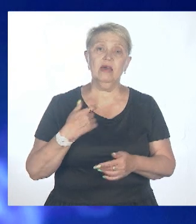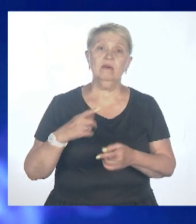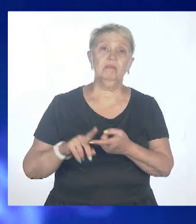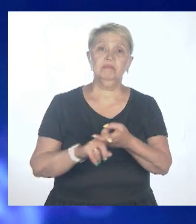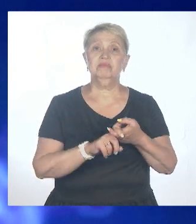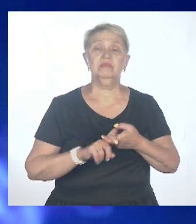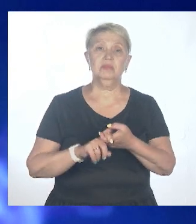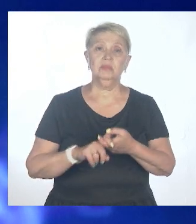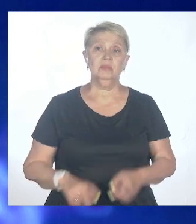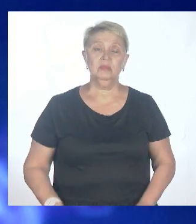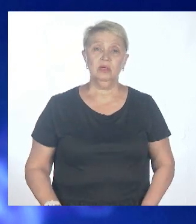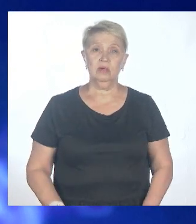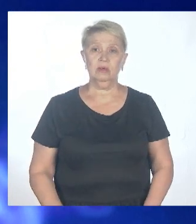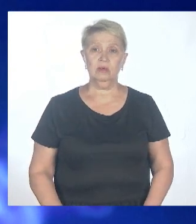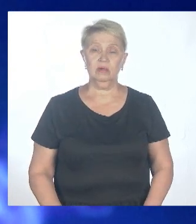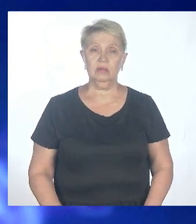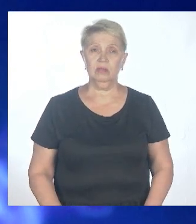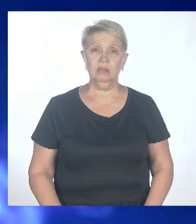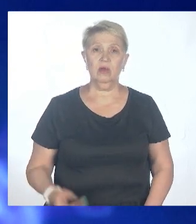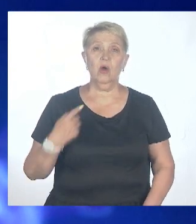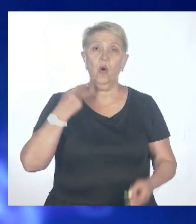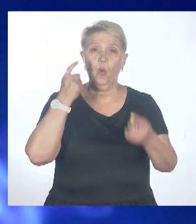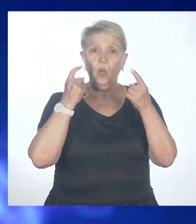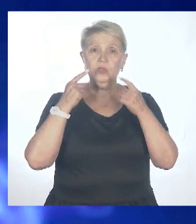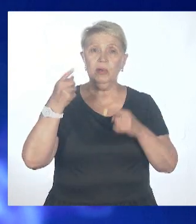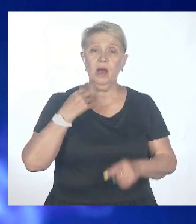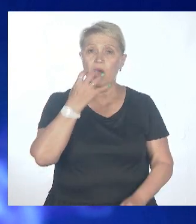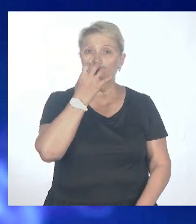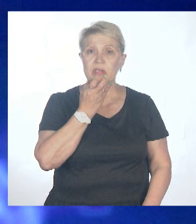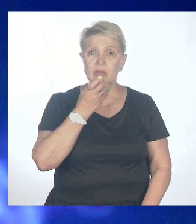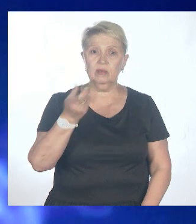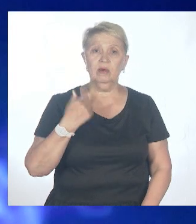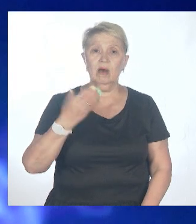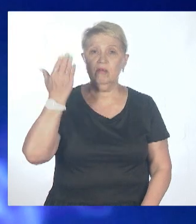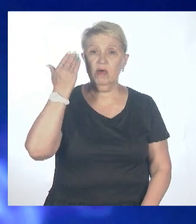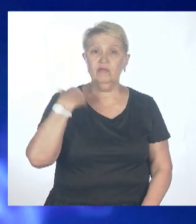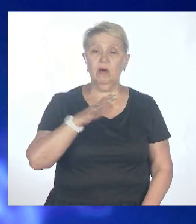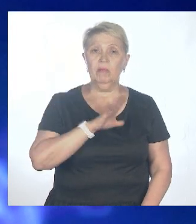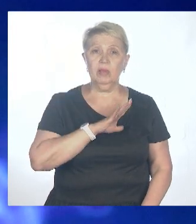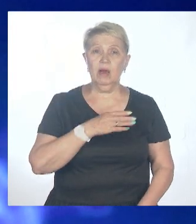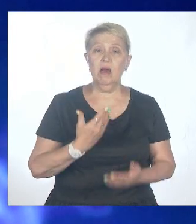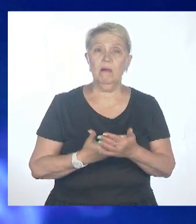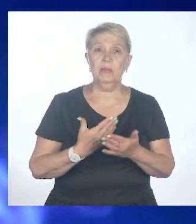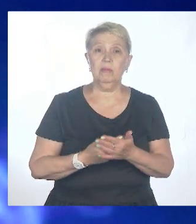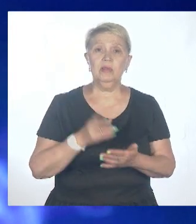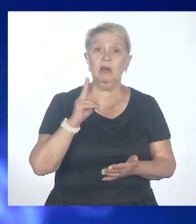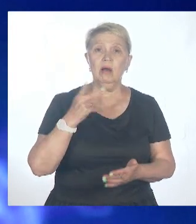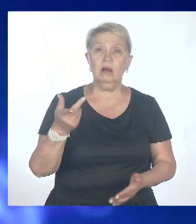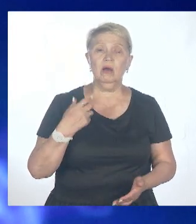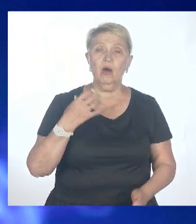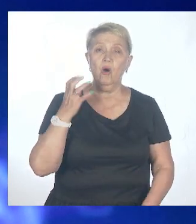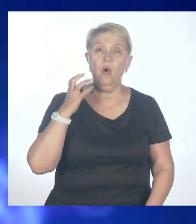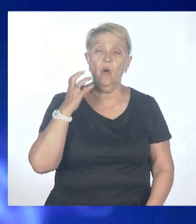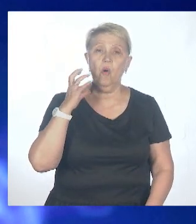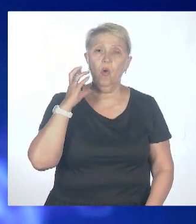не новое? Ну, просто потому, что оспа обезьян существует очень давно. Но, наверное, примерно так же, как оспа верблюдов, оспа